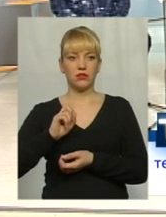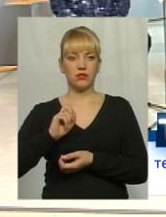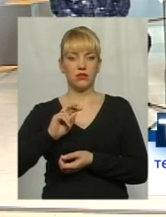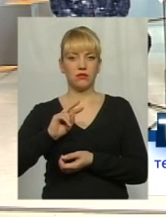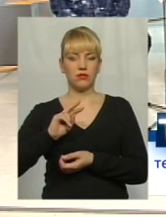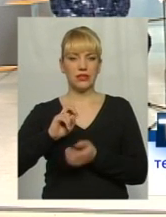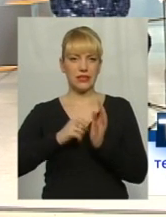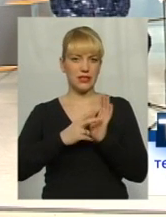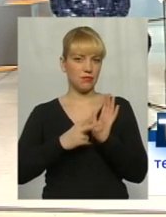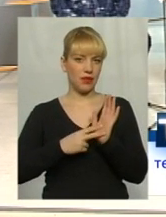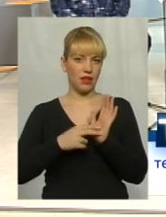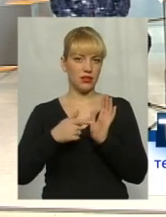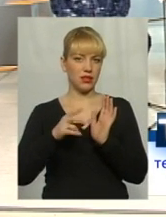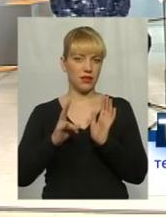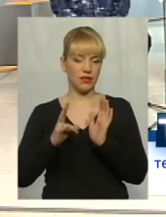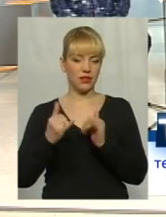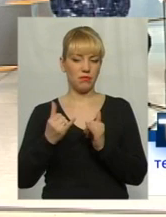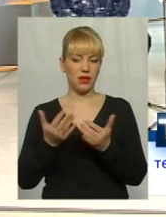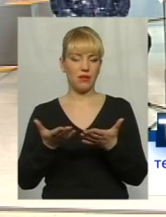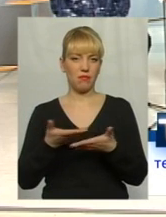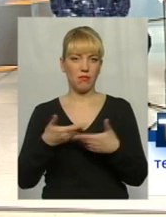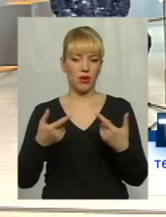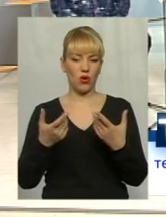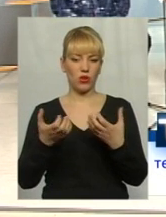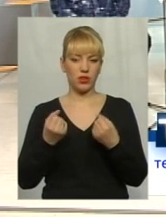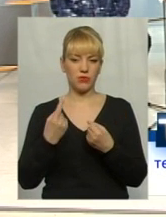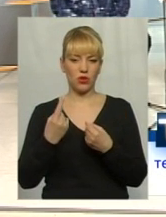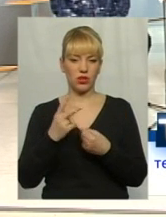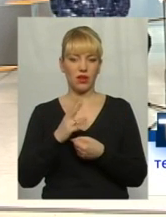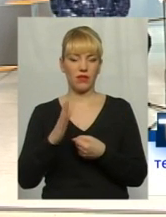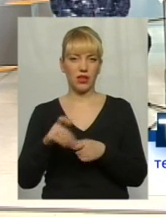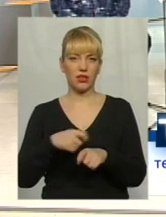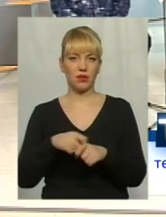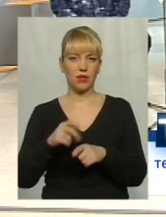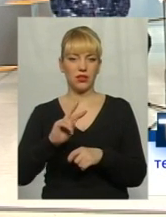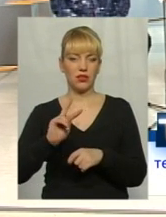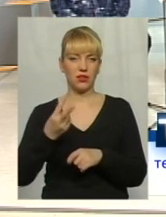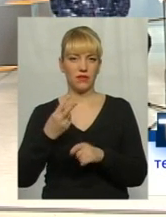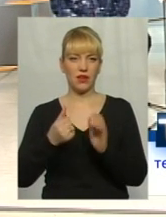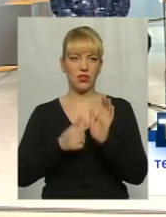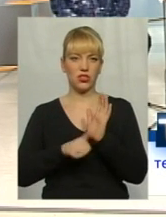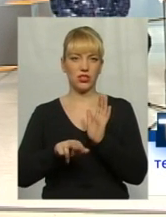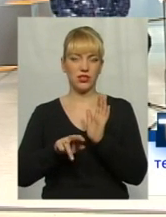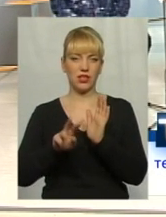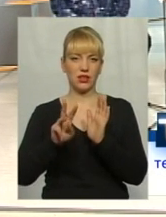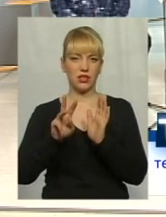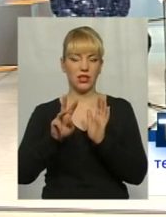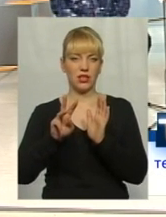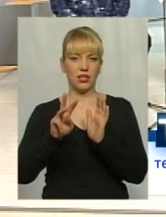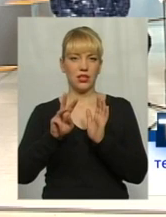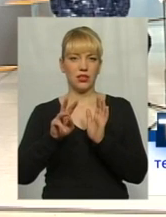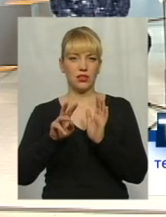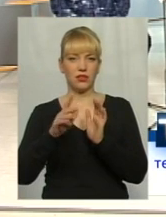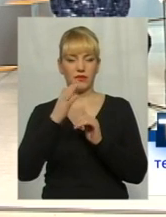Тепер ми отримали за один квадратний метр 2 гривні 60... 42